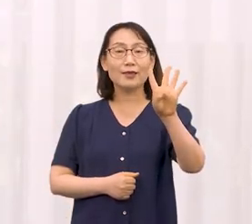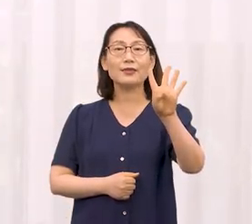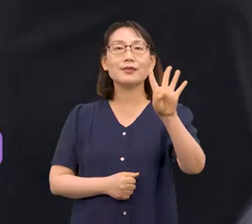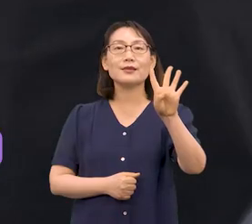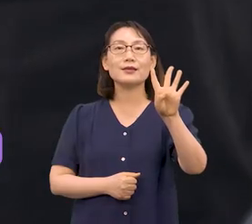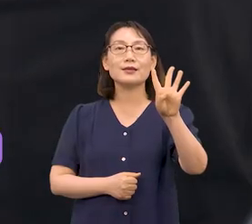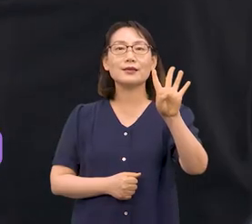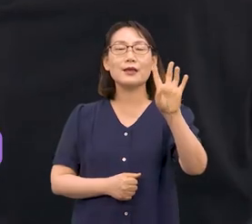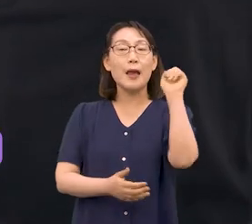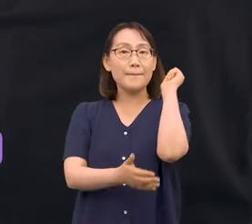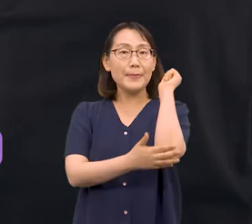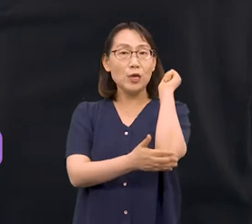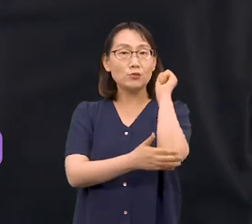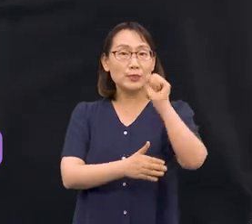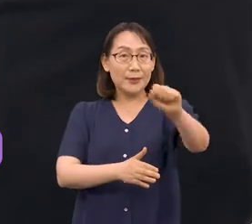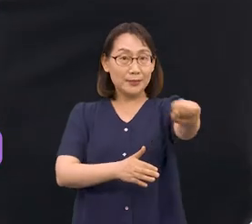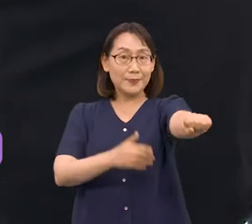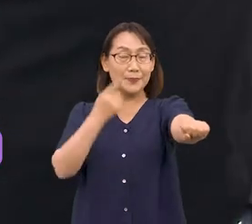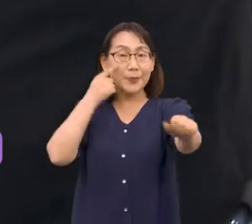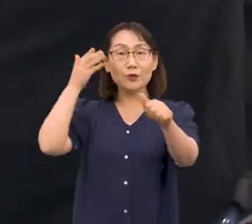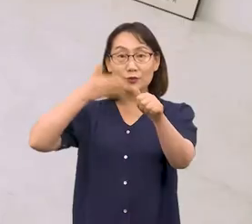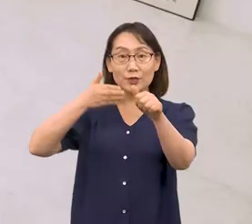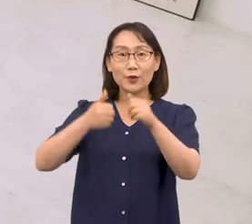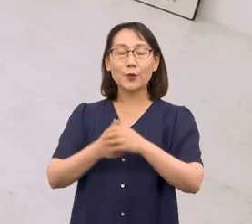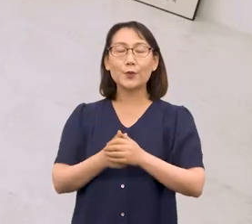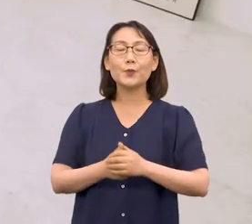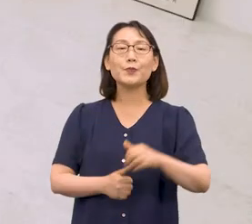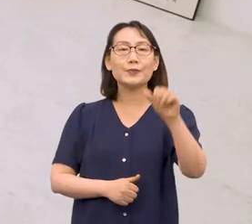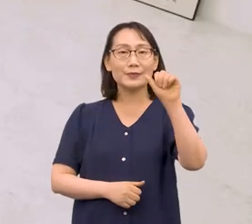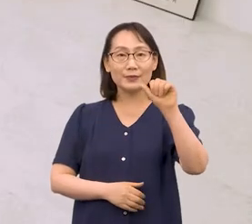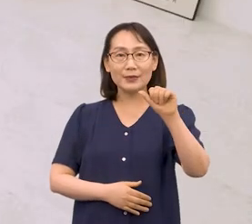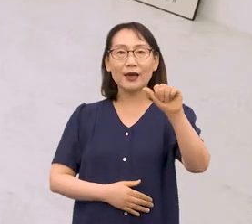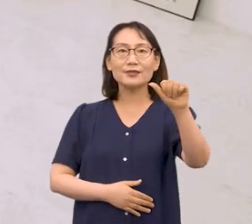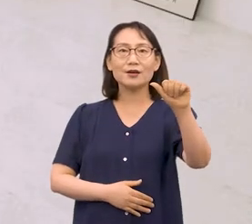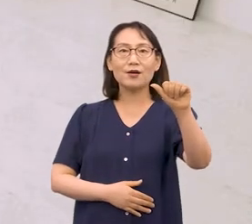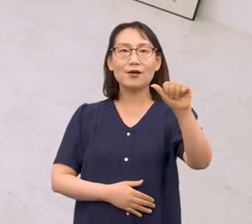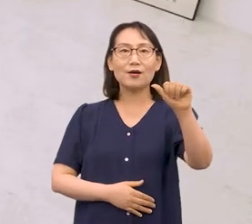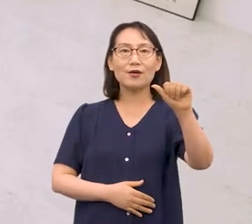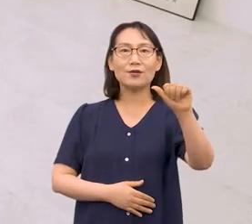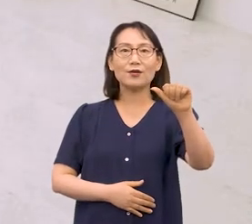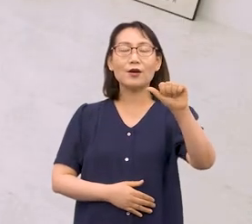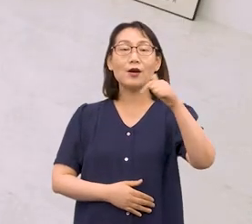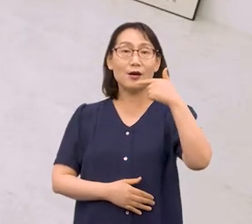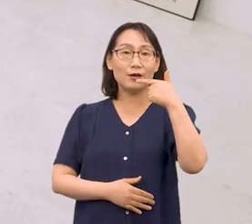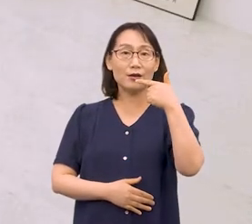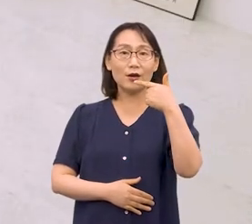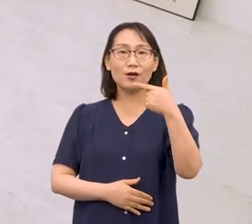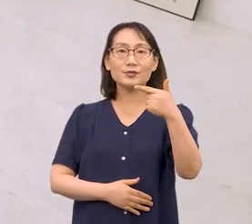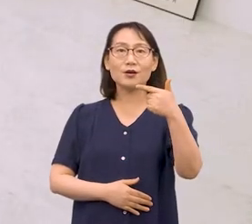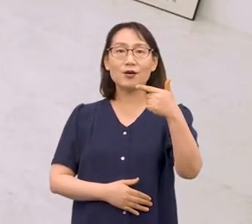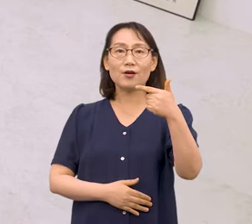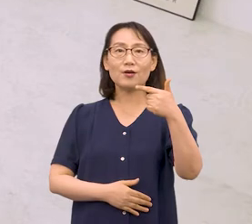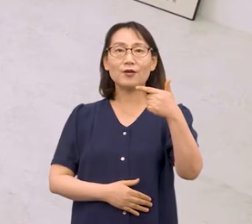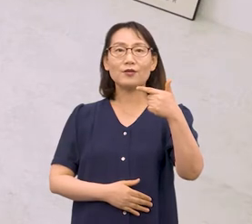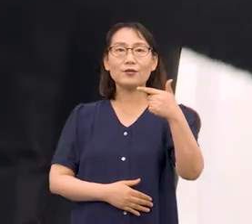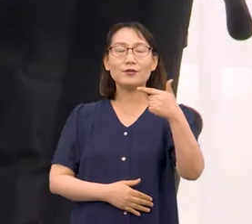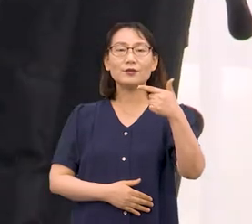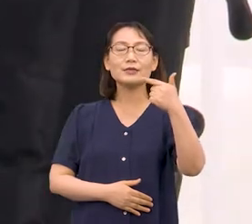팔꿈치도 쭉 펴주세요. 다섯 여섯